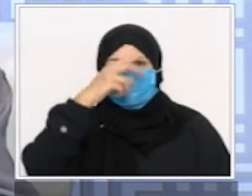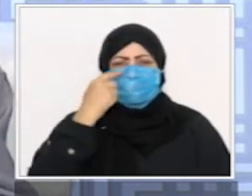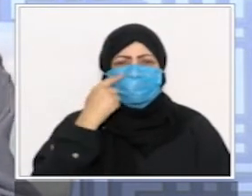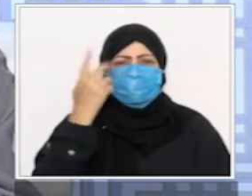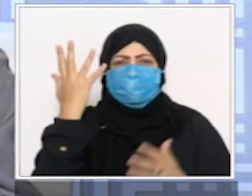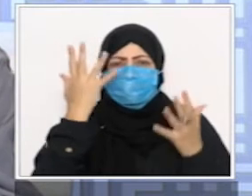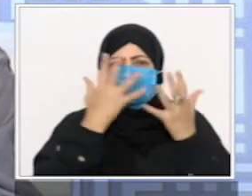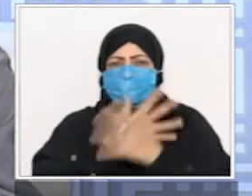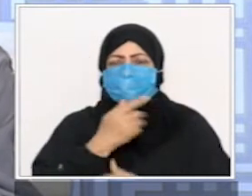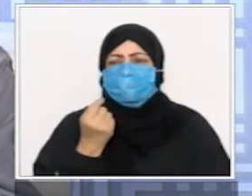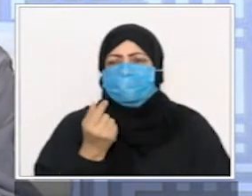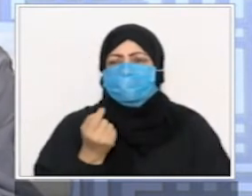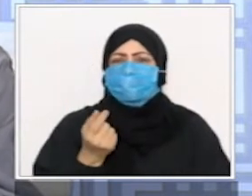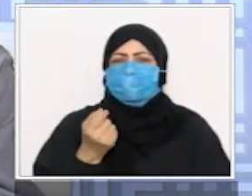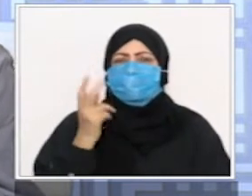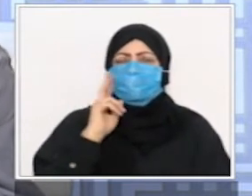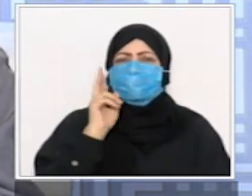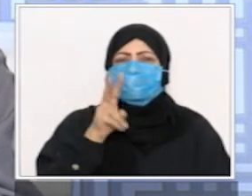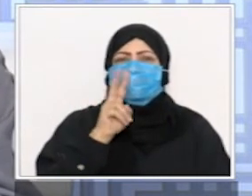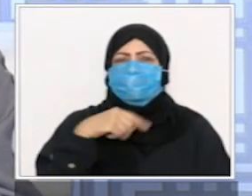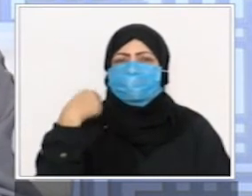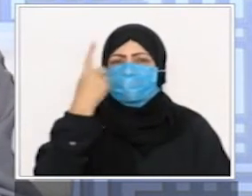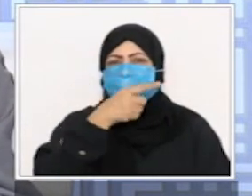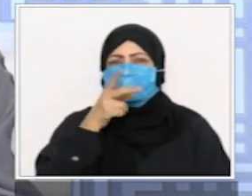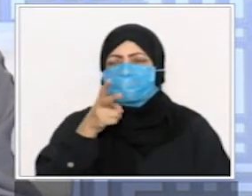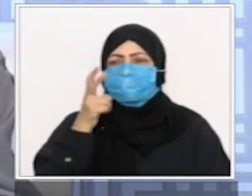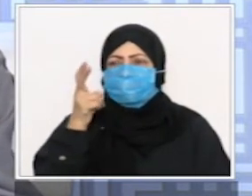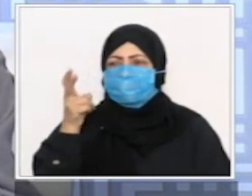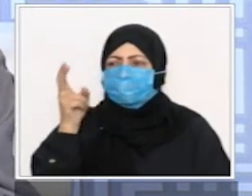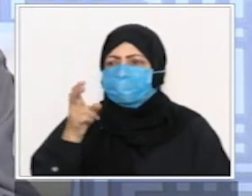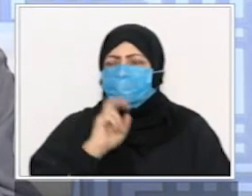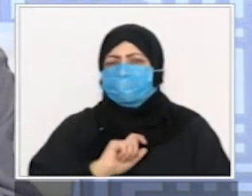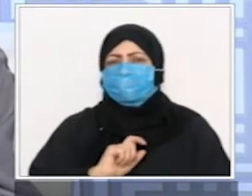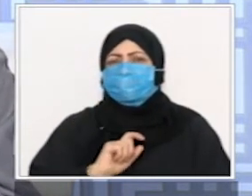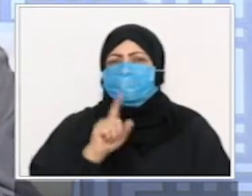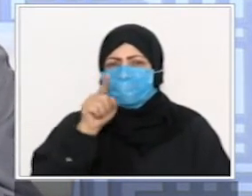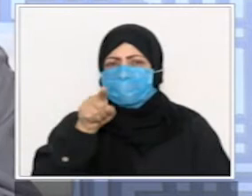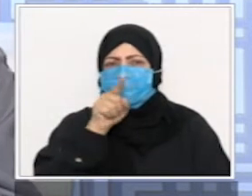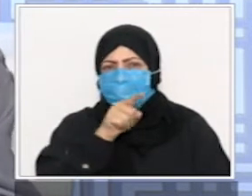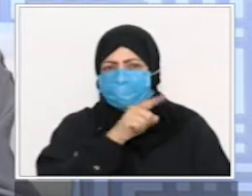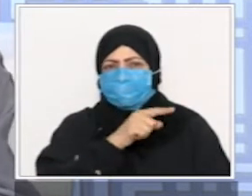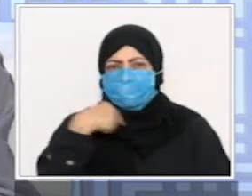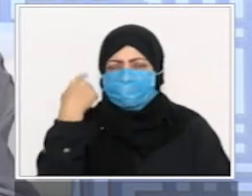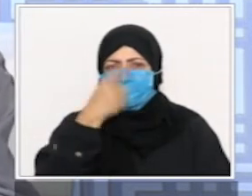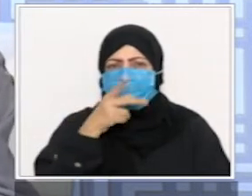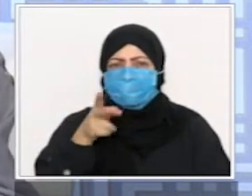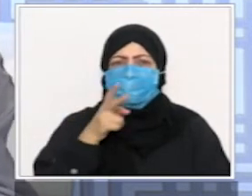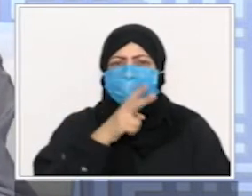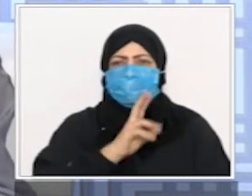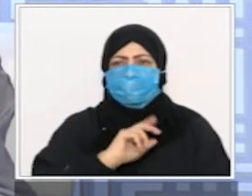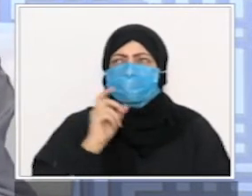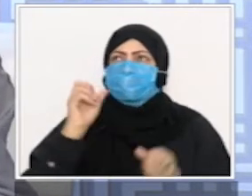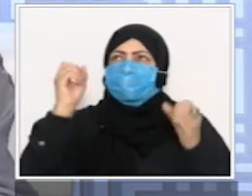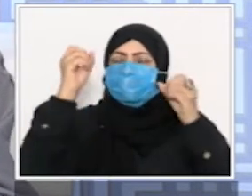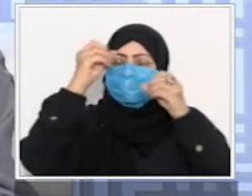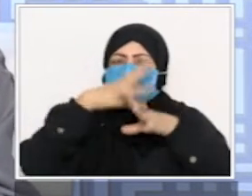لما أنت تشبح لشخص طعف تقول هذا فلان لأن وجهه تبين لك الإسفار هذا تبين الوجوه يعني يصبح الضي